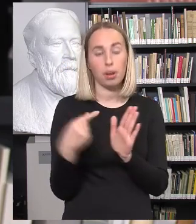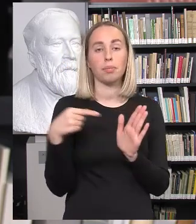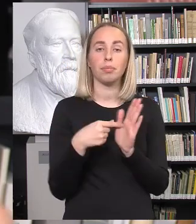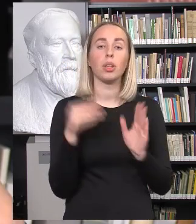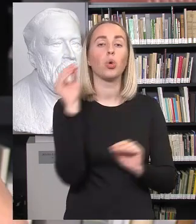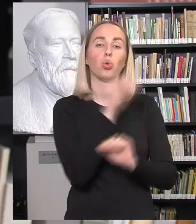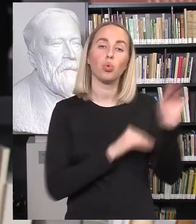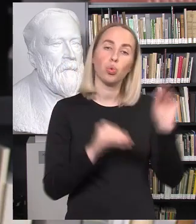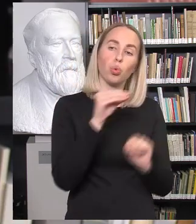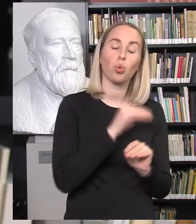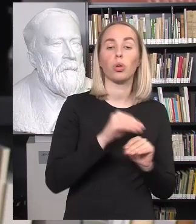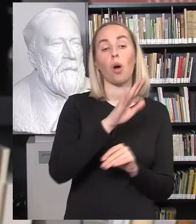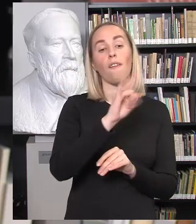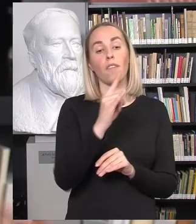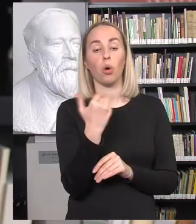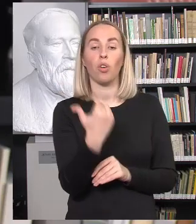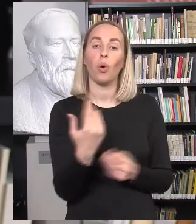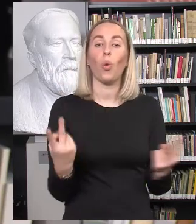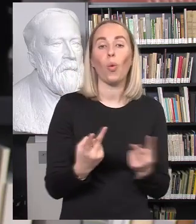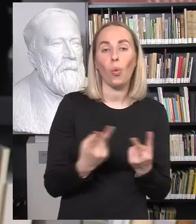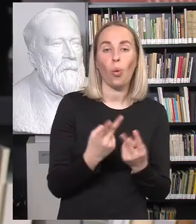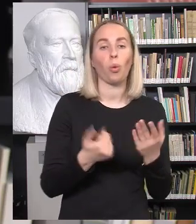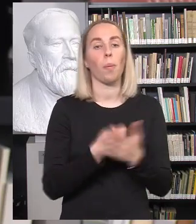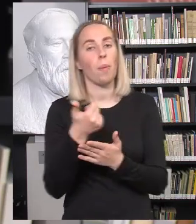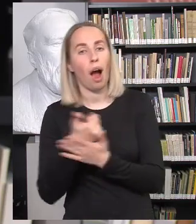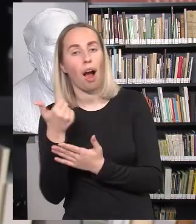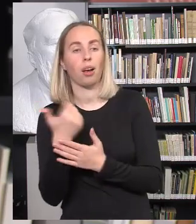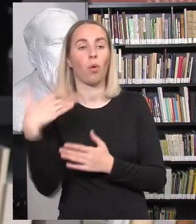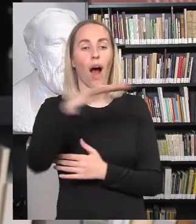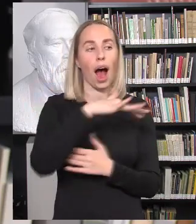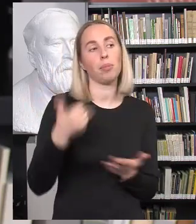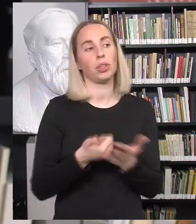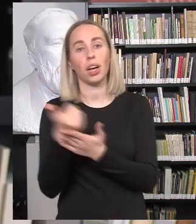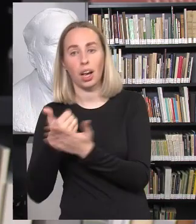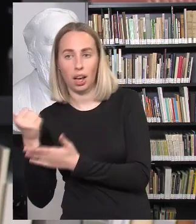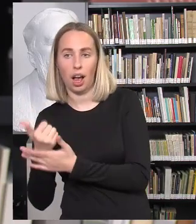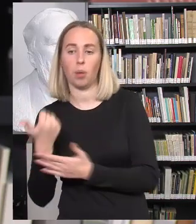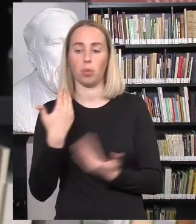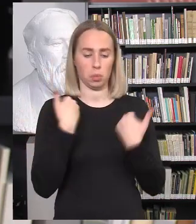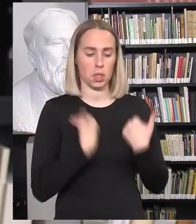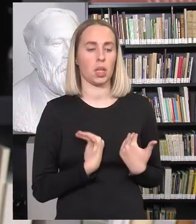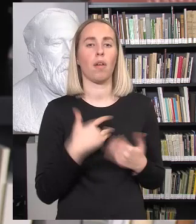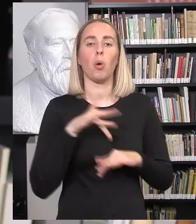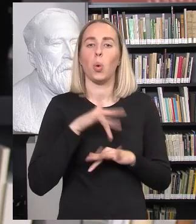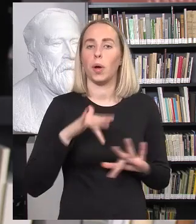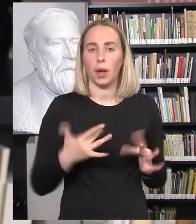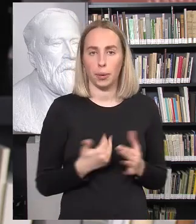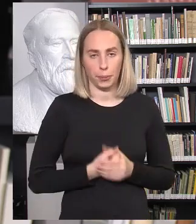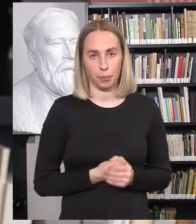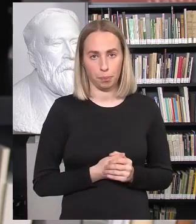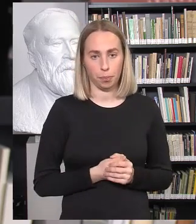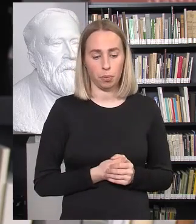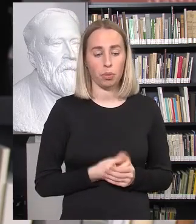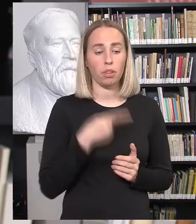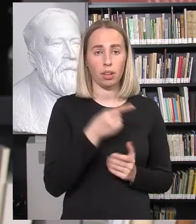pagarbą vaiko poreikiams, vaiko šeimui, vaiko aplinkai, tai kaip jis jaučiasi su savimu. Tai ta įvairovė,